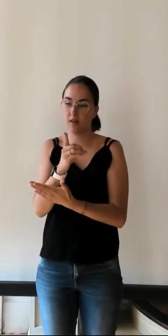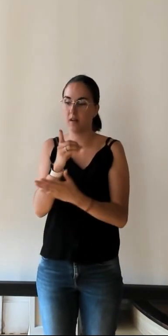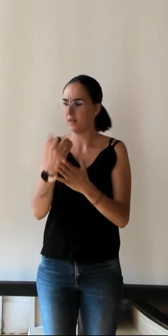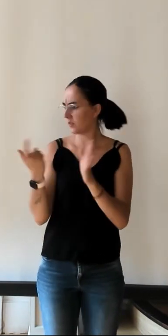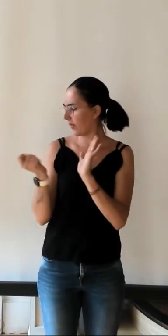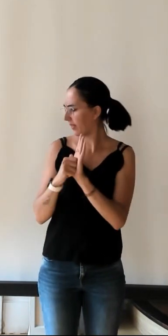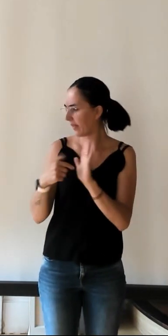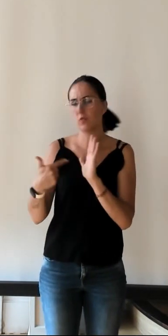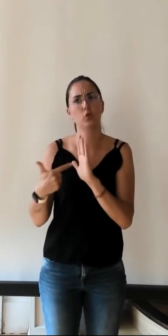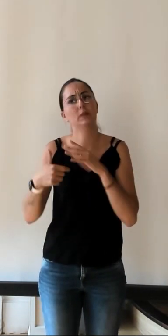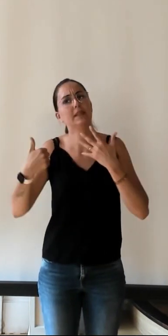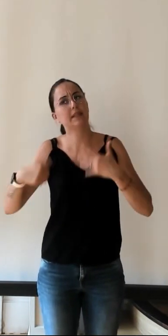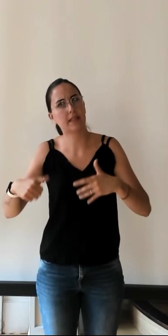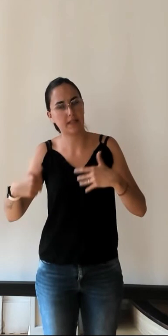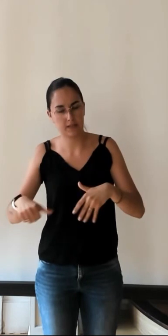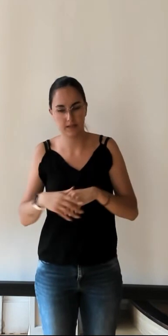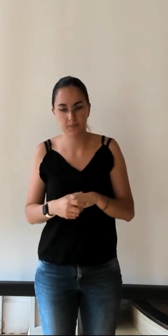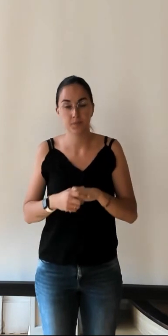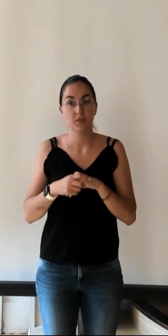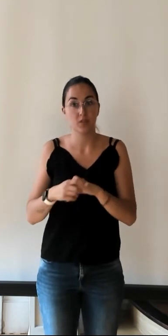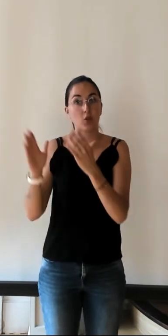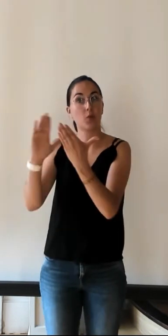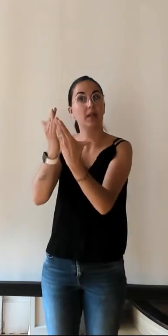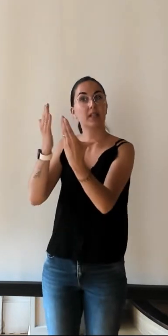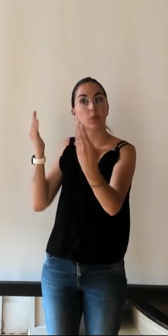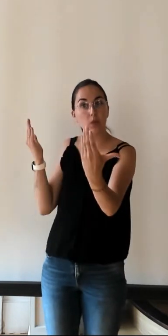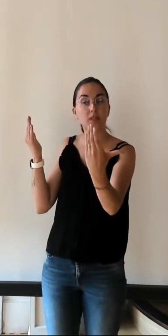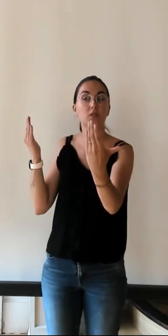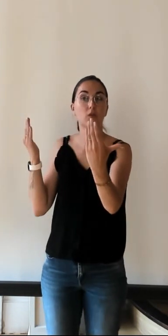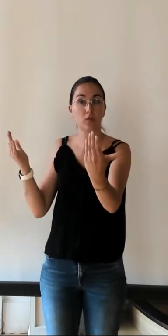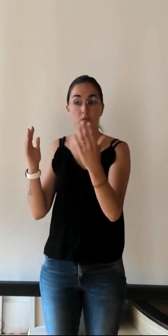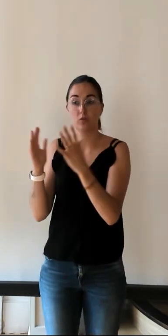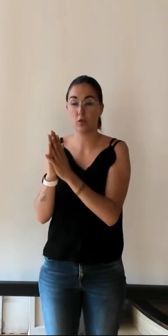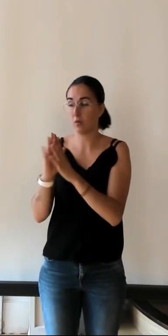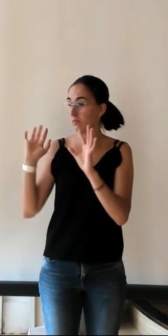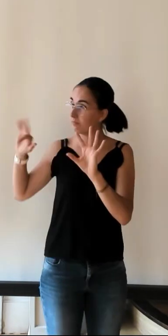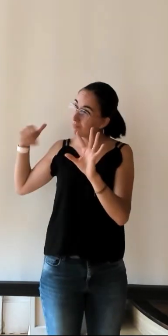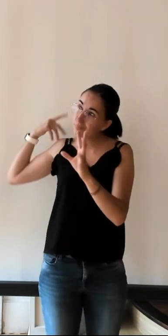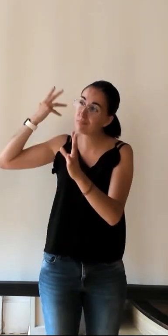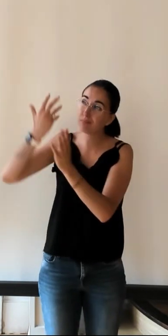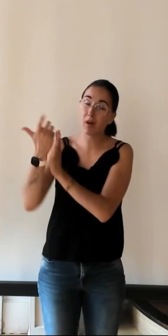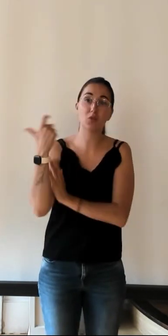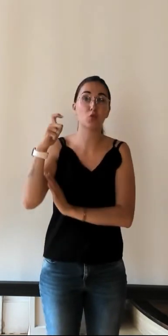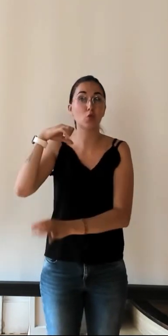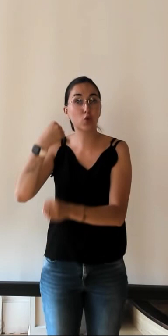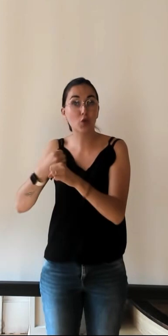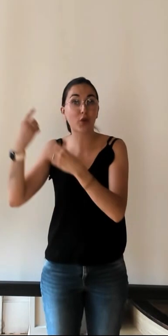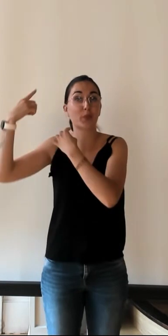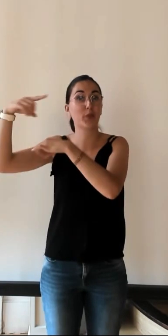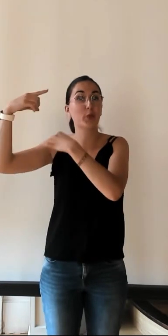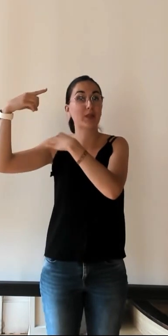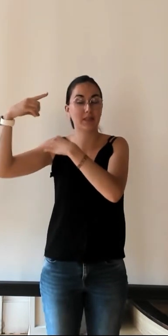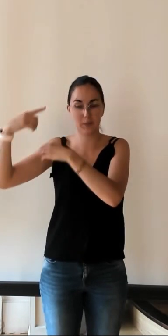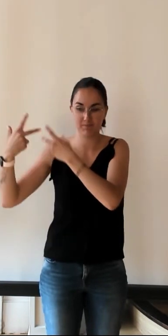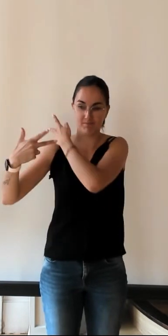2016, l'exposition qui a été présentée à l'hôtel Gouin, 200 ans de tourisme en Touraine, accompagnée d'un